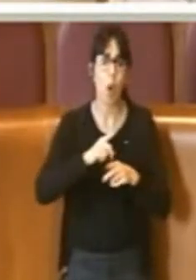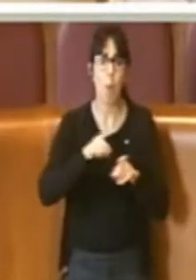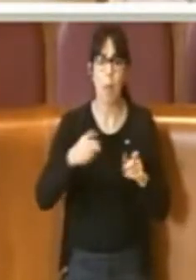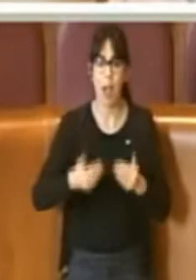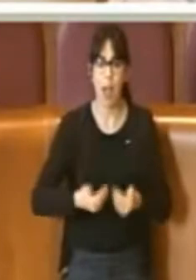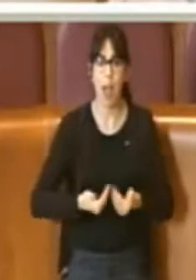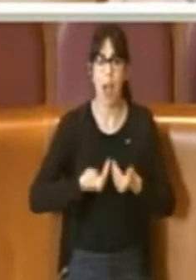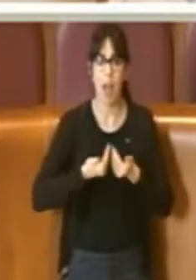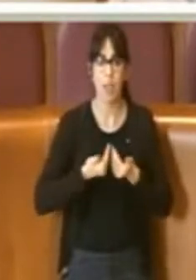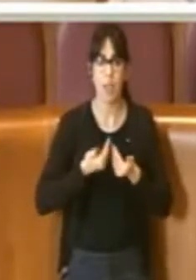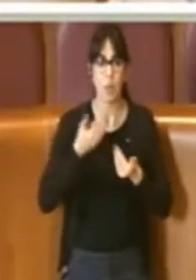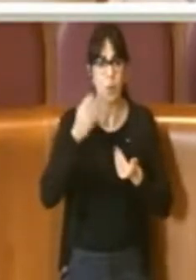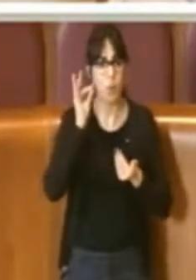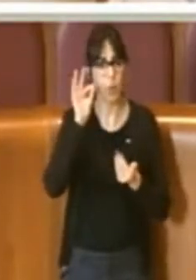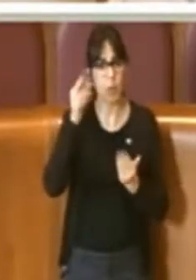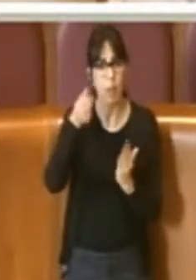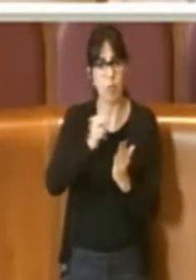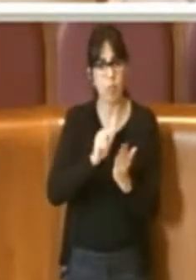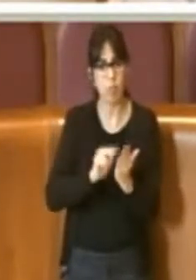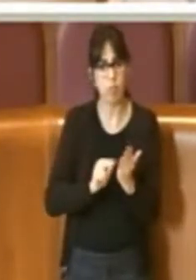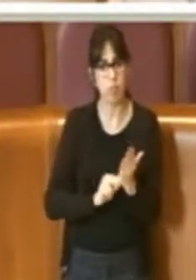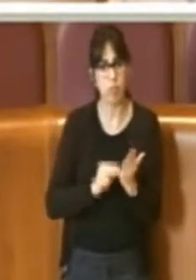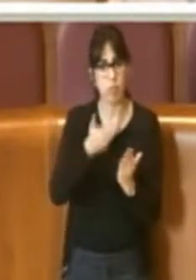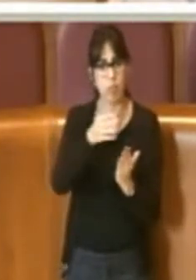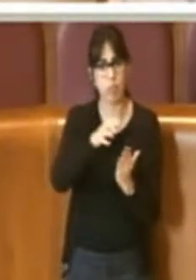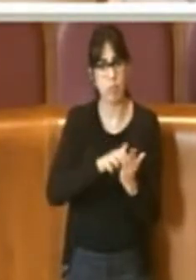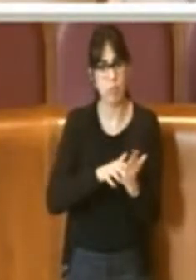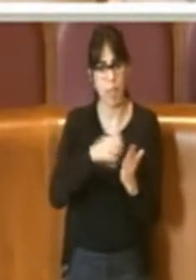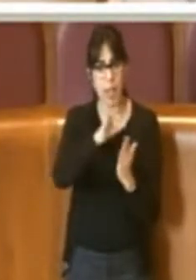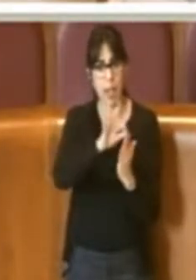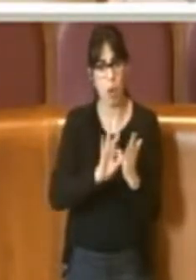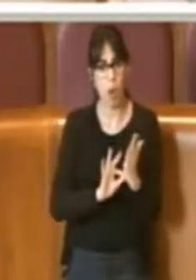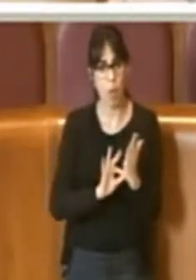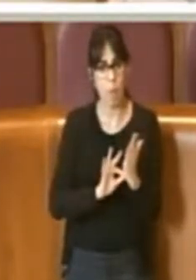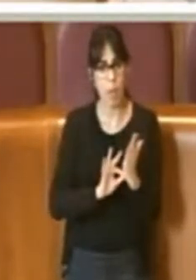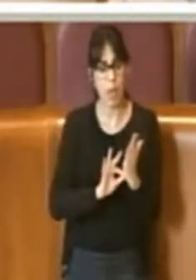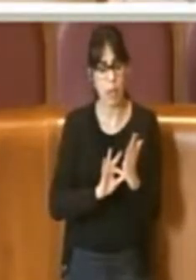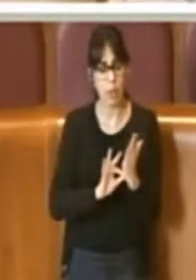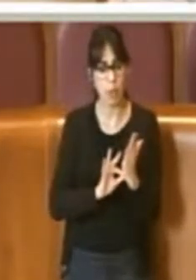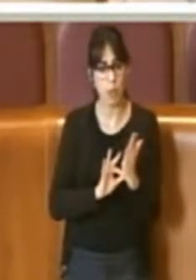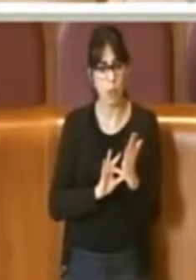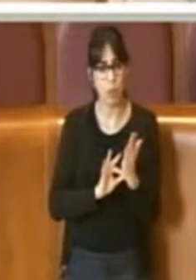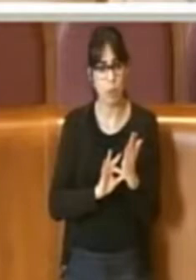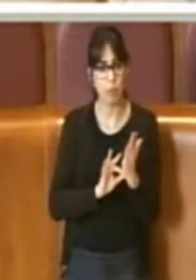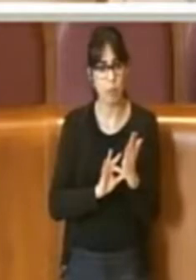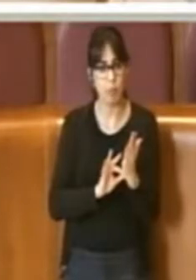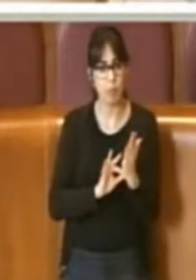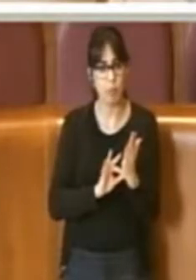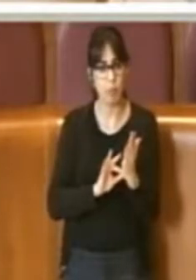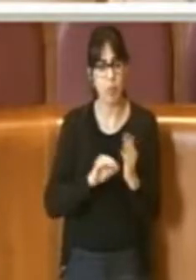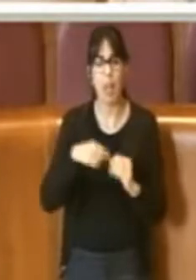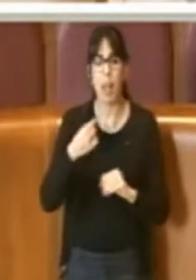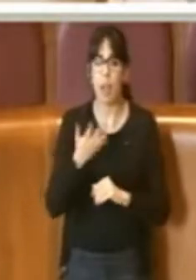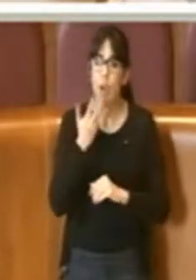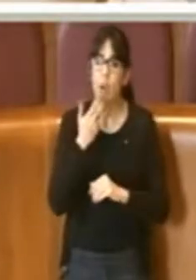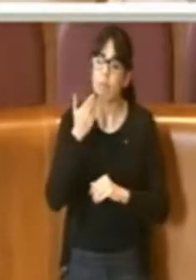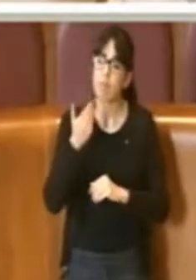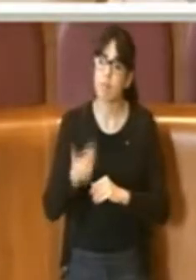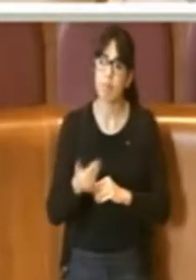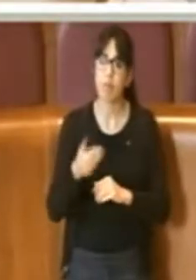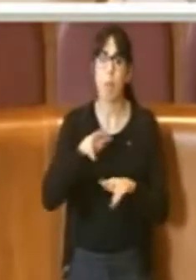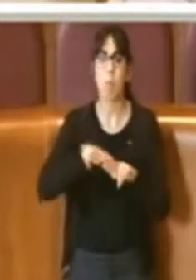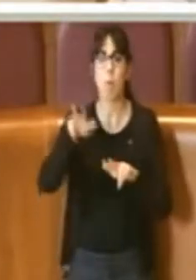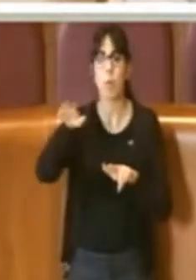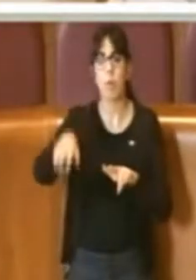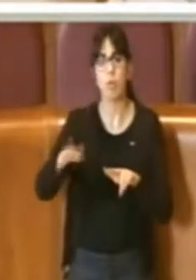ausilio per la redazione di questo regalamento. Un ringraziamento ancora al Municipio Quindicesimo perché